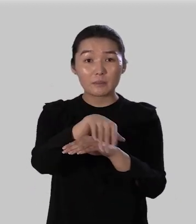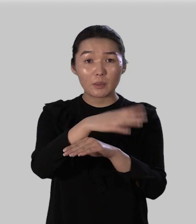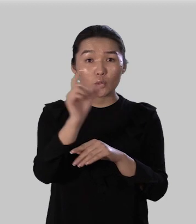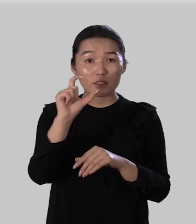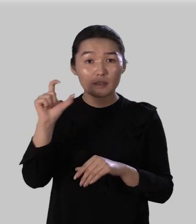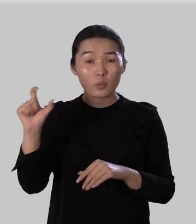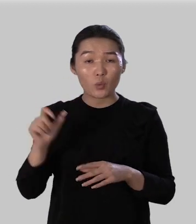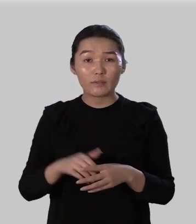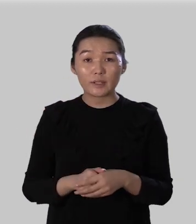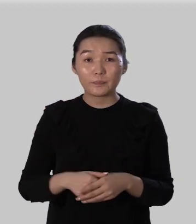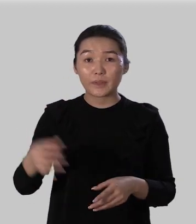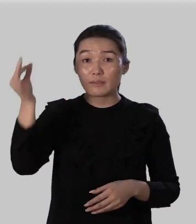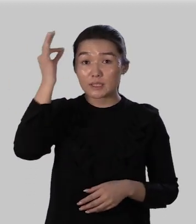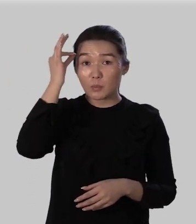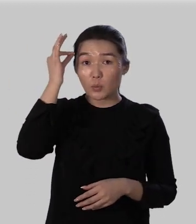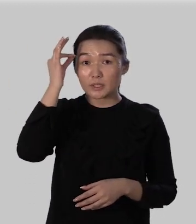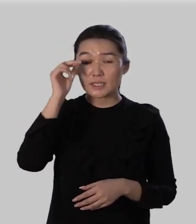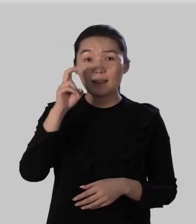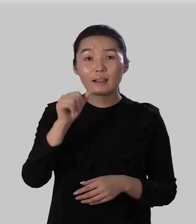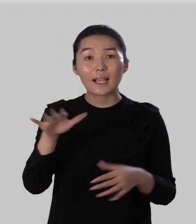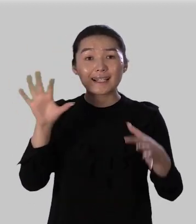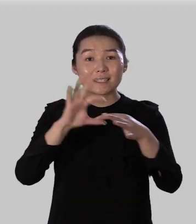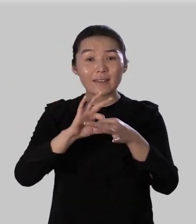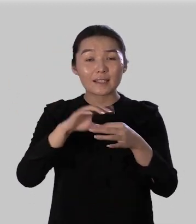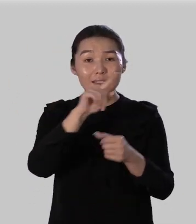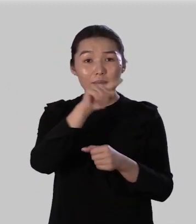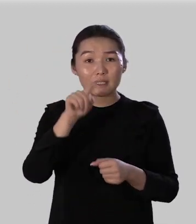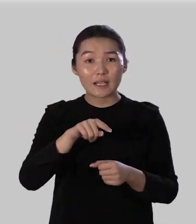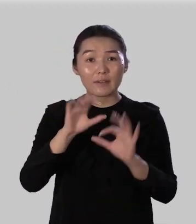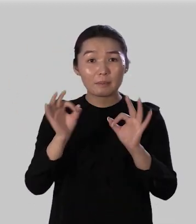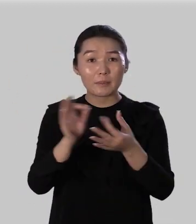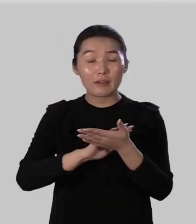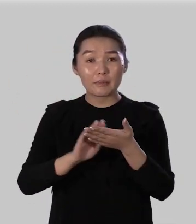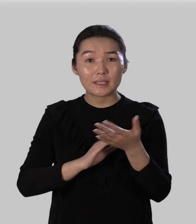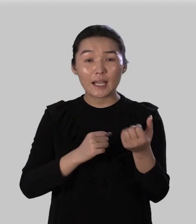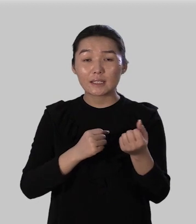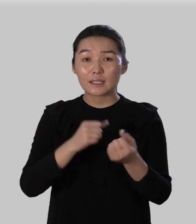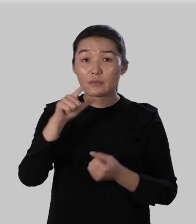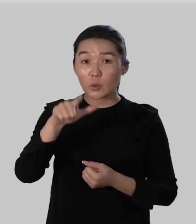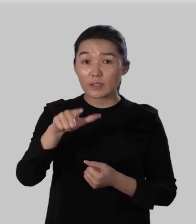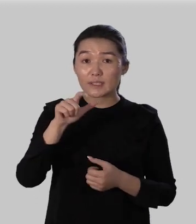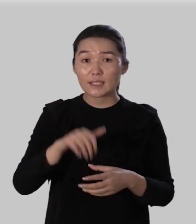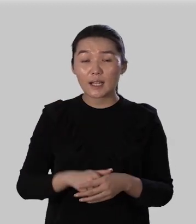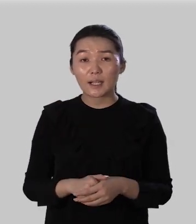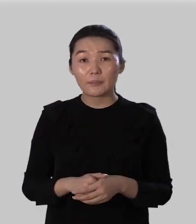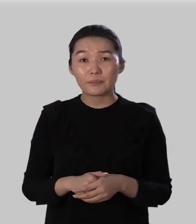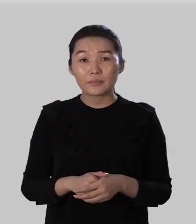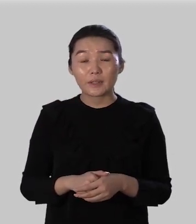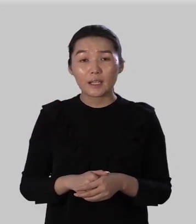пропущенные буквы вспомните как связано с приставками правописание твердого знака